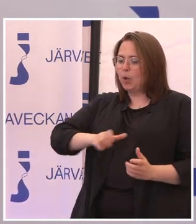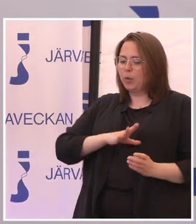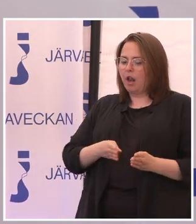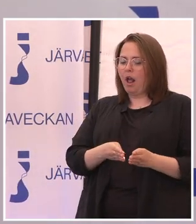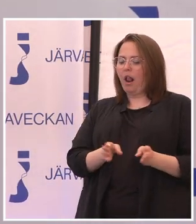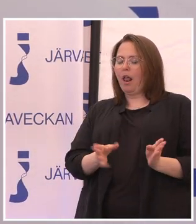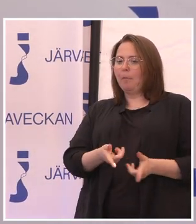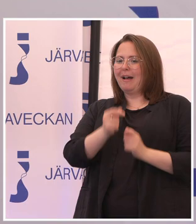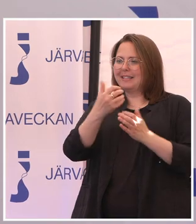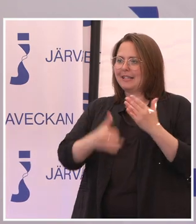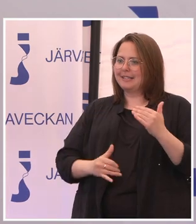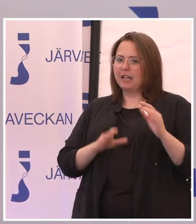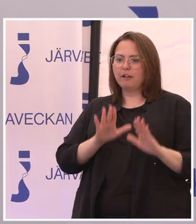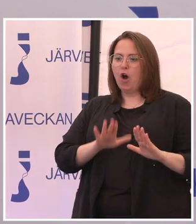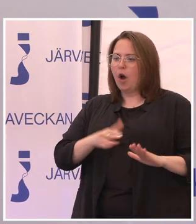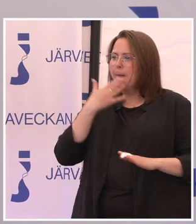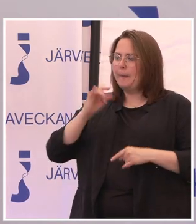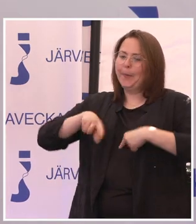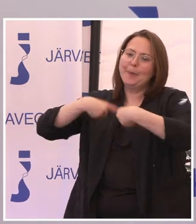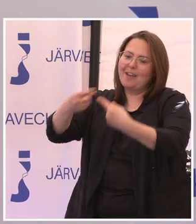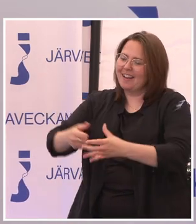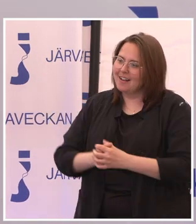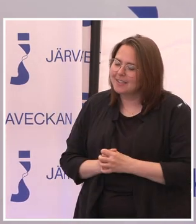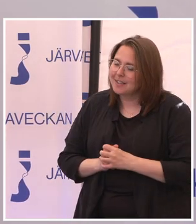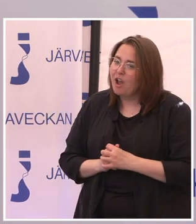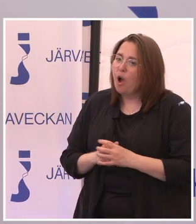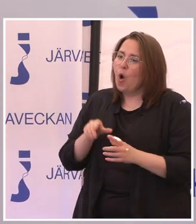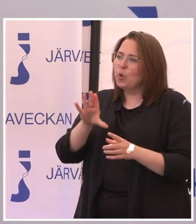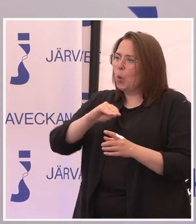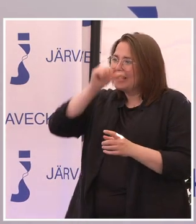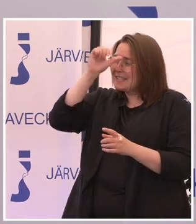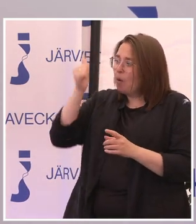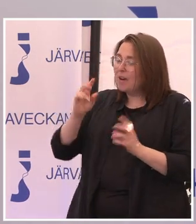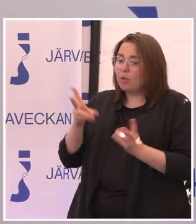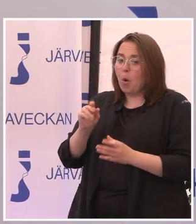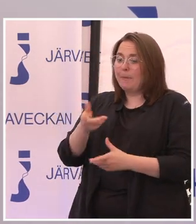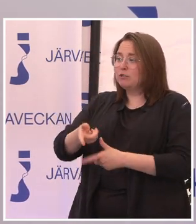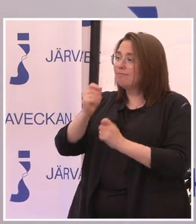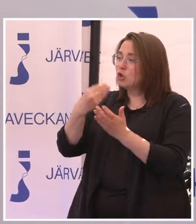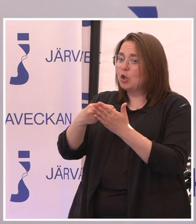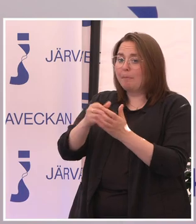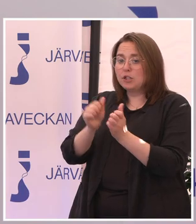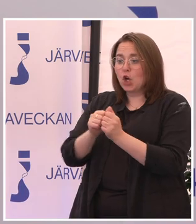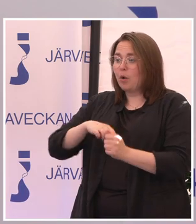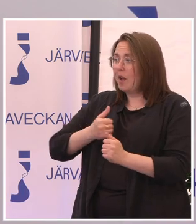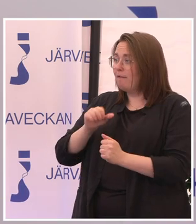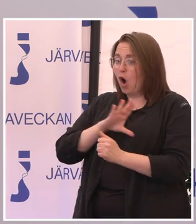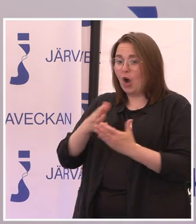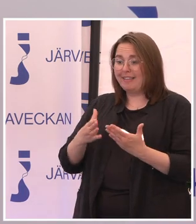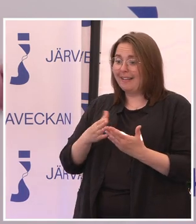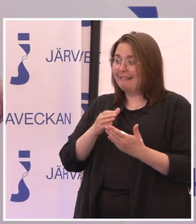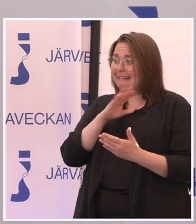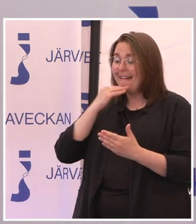upphandlingslistor, den står still inom bemärkelse. Och det är väldigt svårt även om man köper sakerna själv att få ett vettigt stöd kring hur jag kan